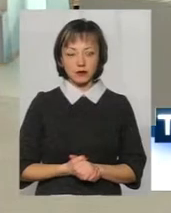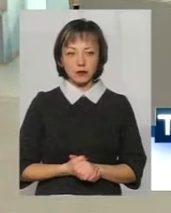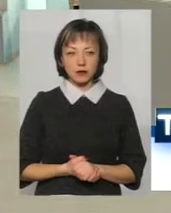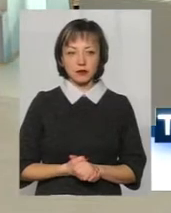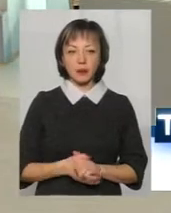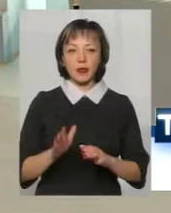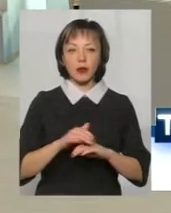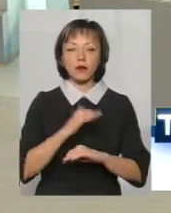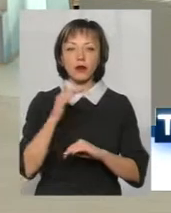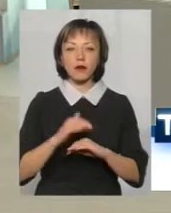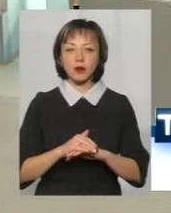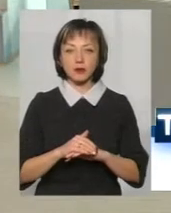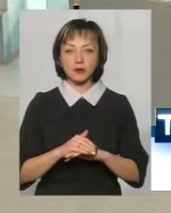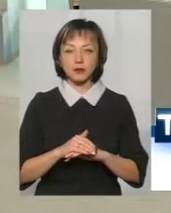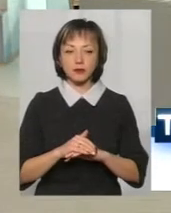Добрий вечір.